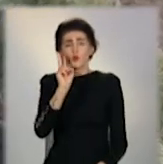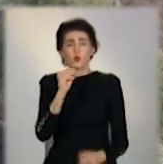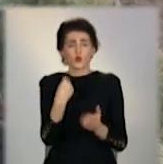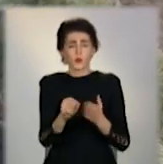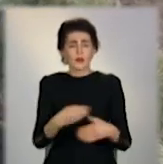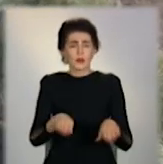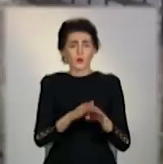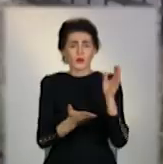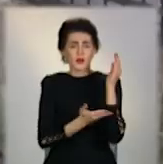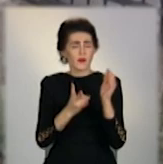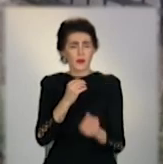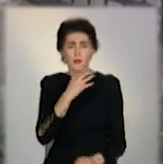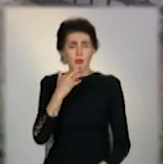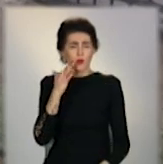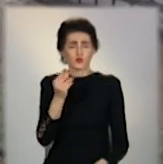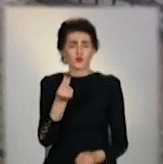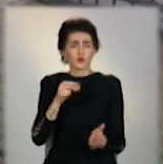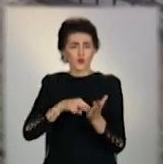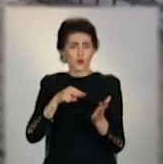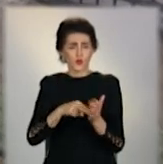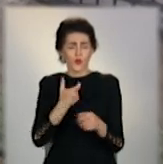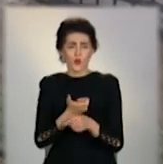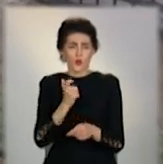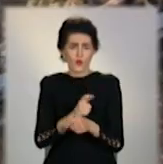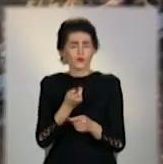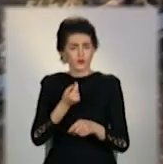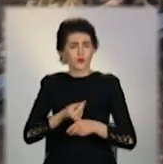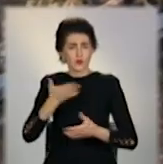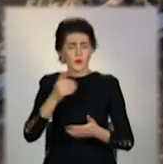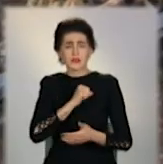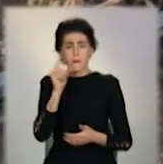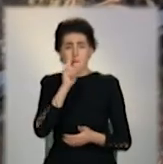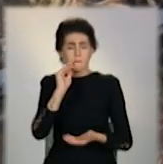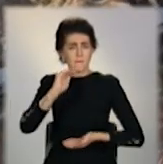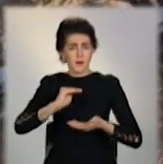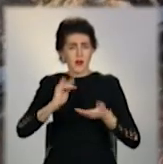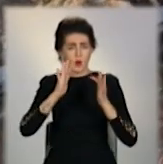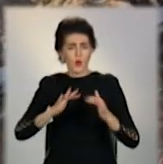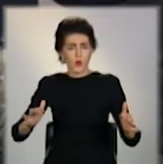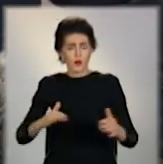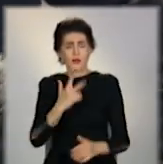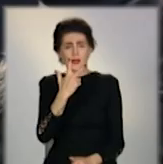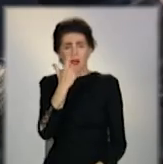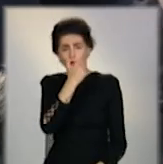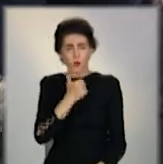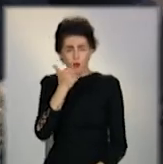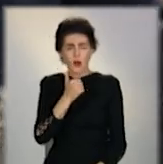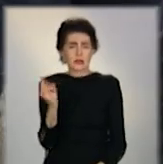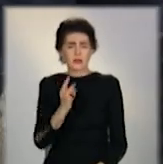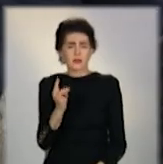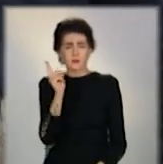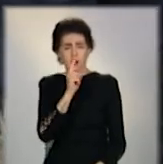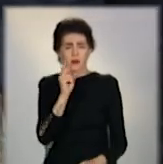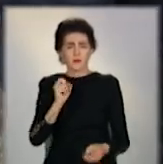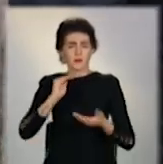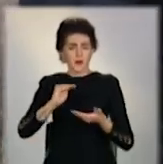такі дерева, небагато, бо ціна, розповідають містяни, колиться. Найменші і наймолодші ялинці всього три рочки. І розміром вона